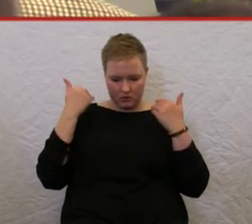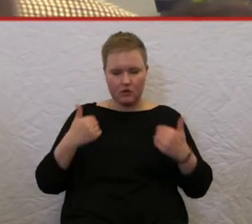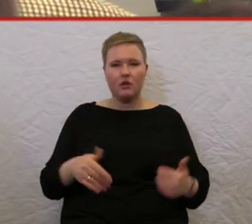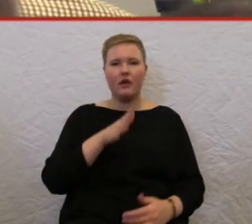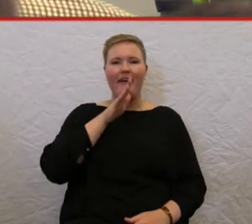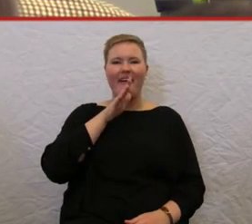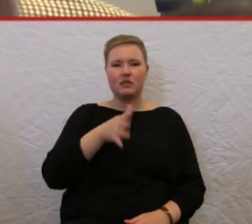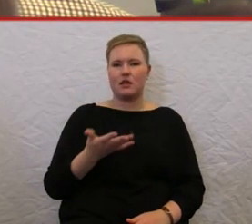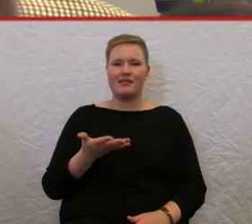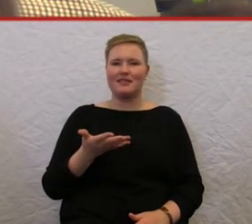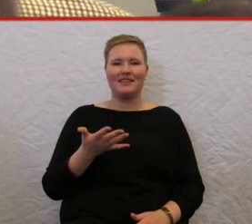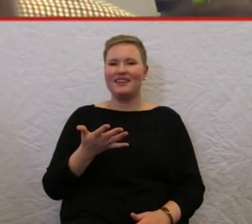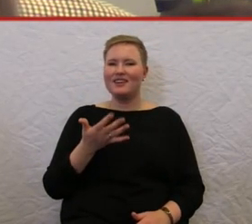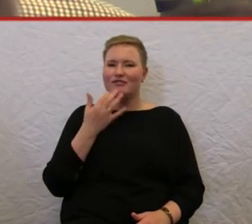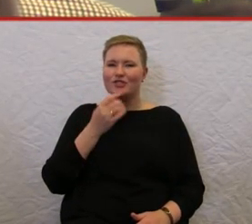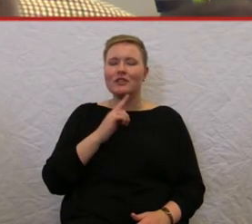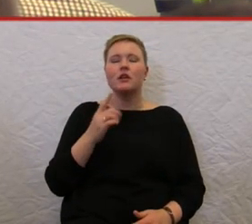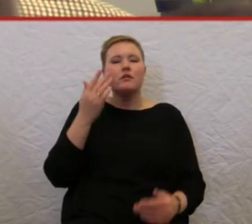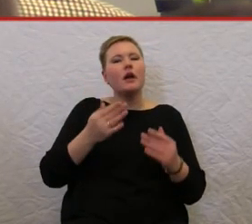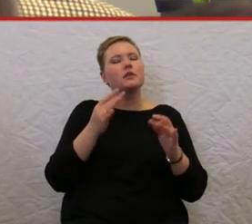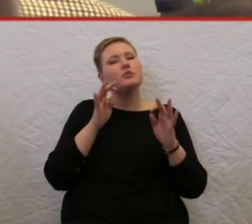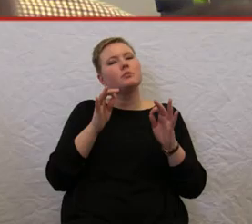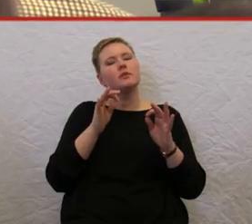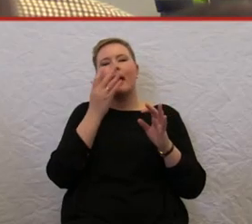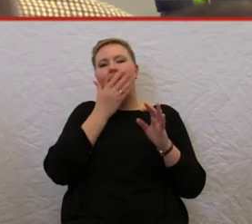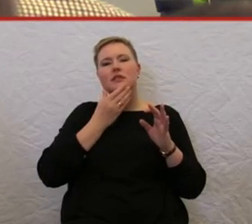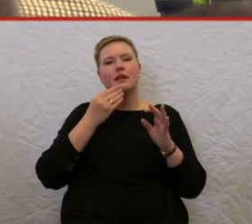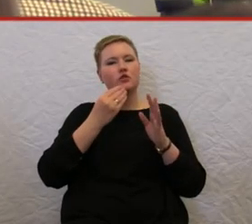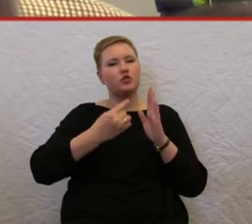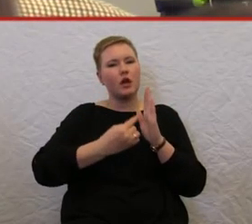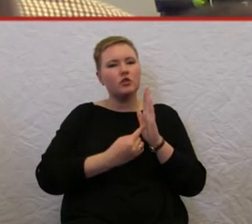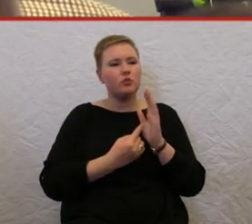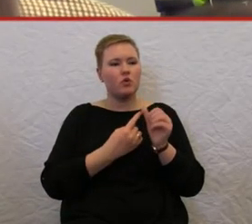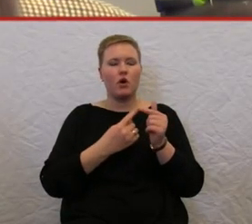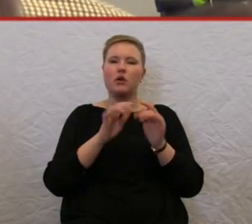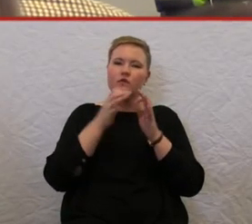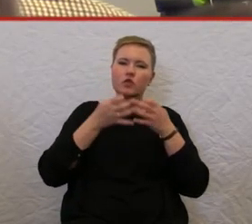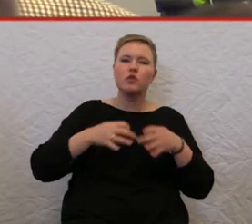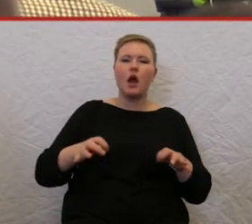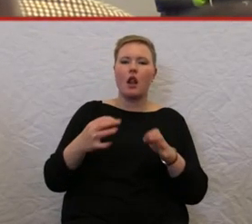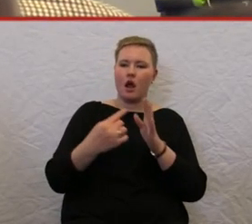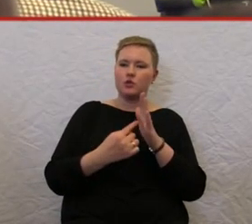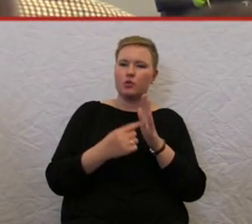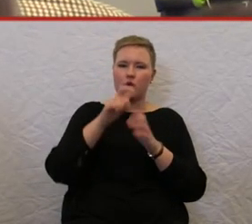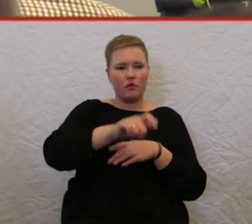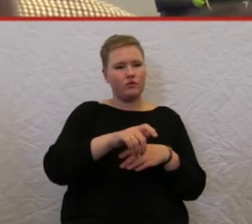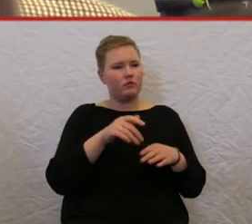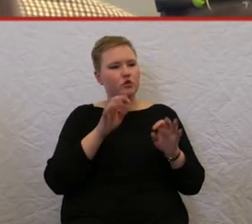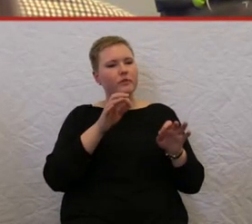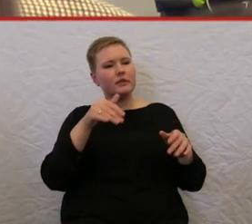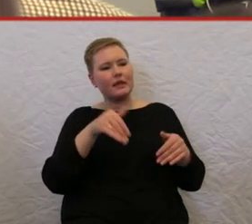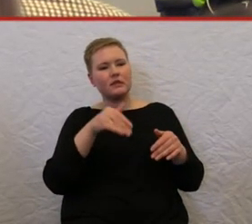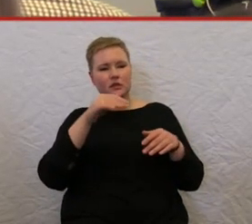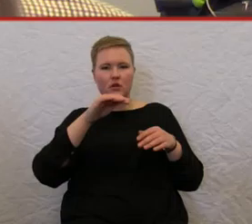sondern dass wir vielleicht auch bestimmte ästhetische Ansprüche und auch funktionale Ansprüche an Dinge haben und Dienstleistungen haben.